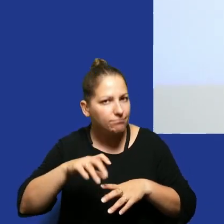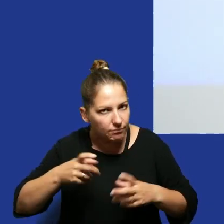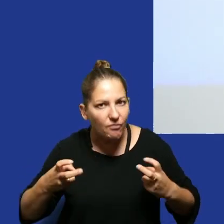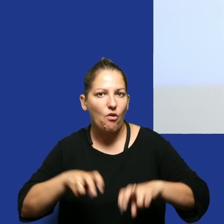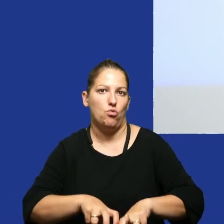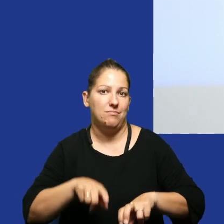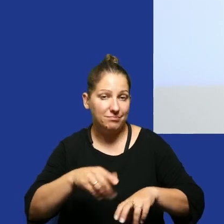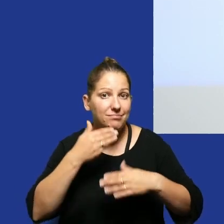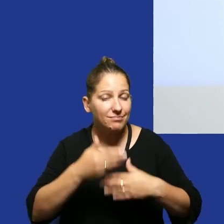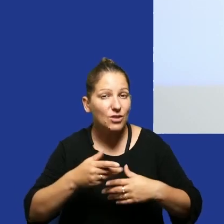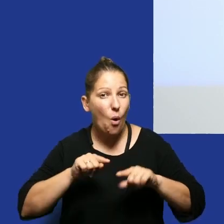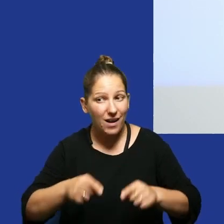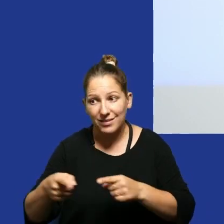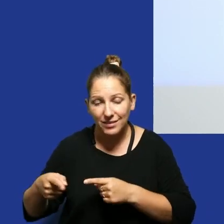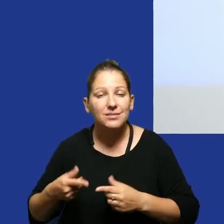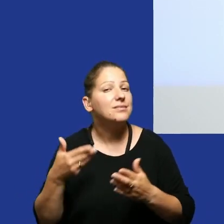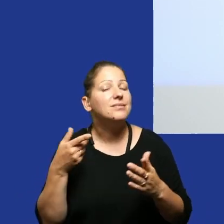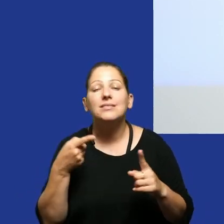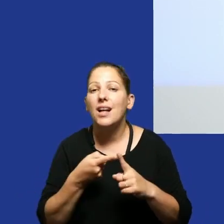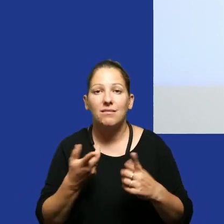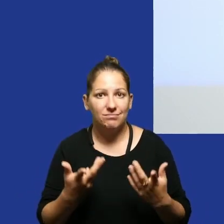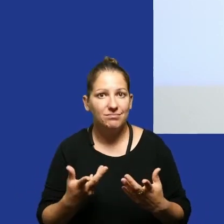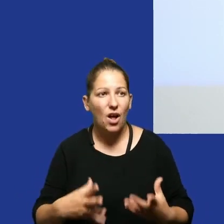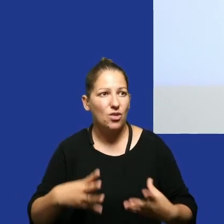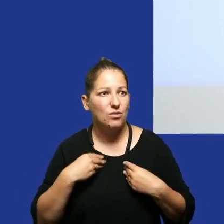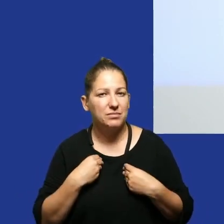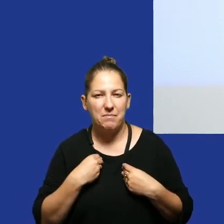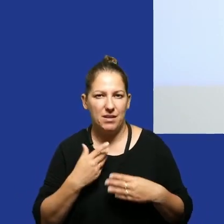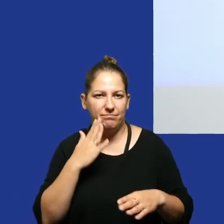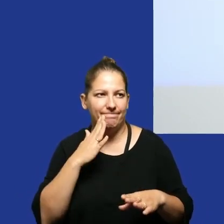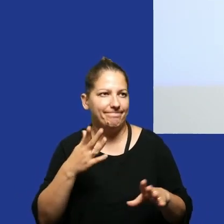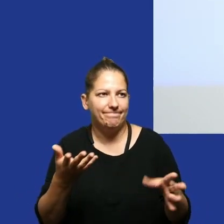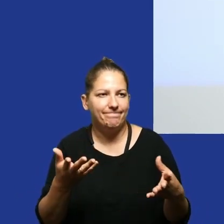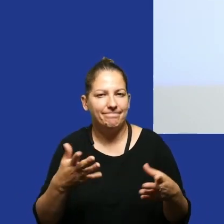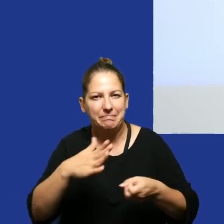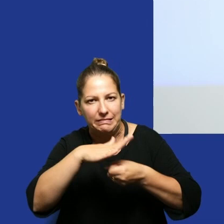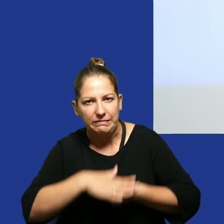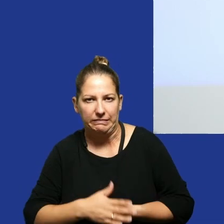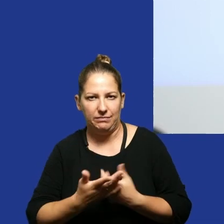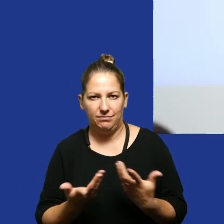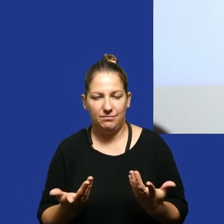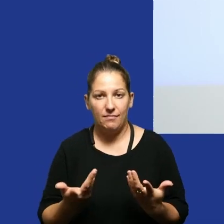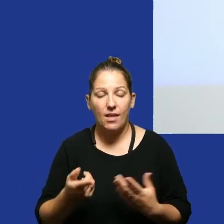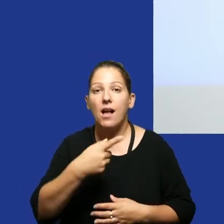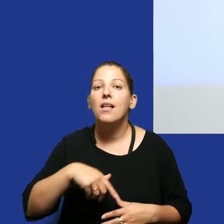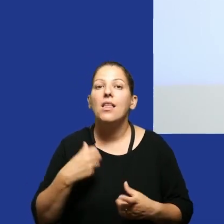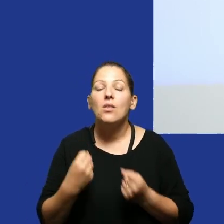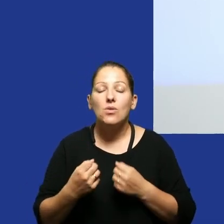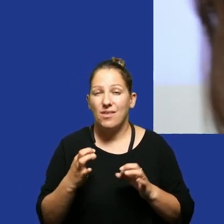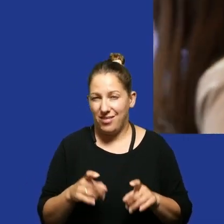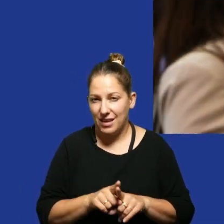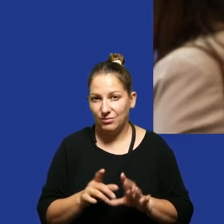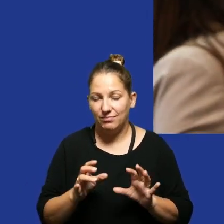organizacje tego typu dlatego że dostajemy w twarz jako obywatele i obywatelki i trudno nam